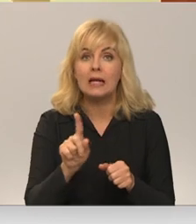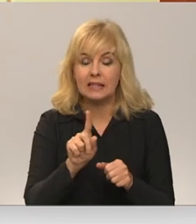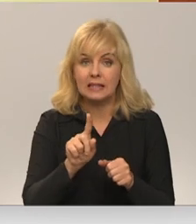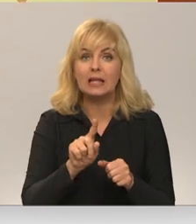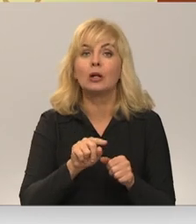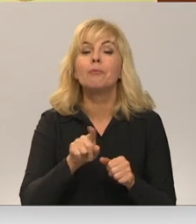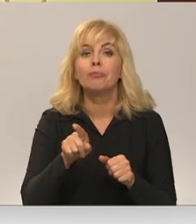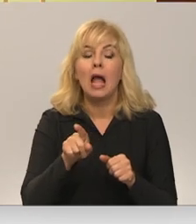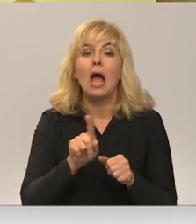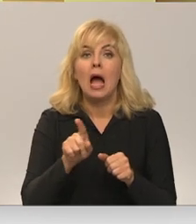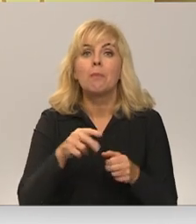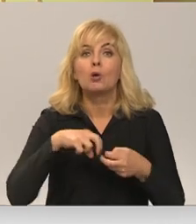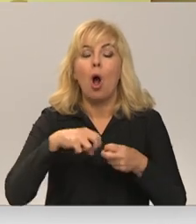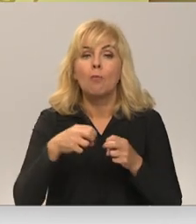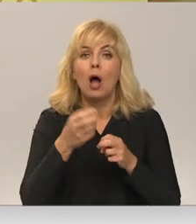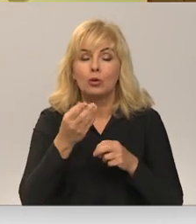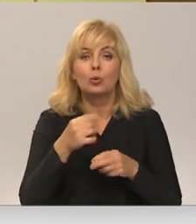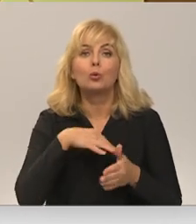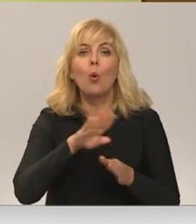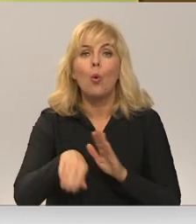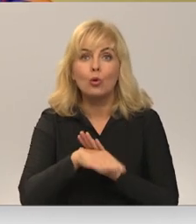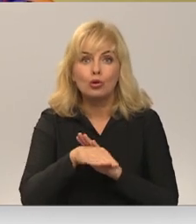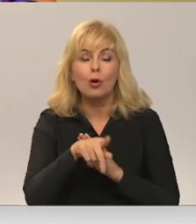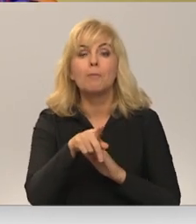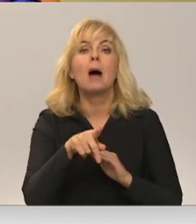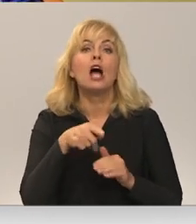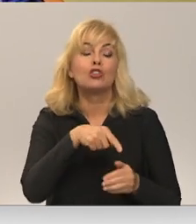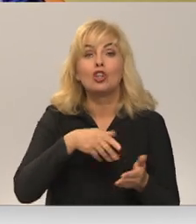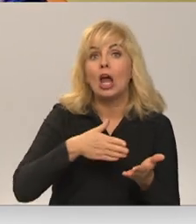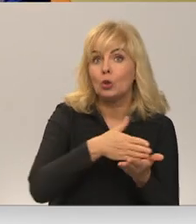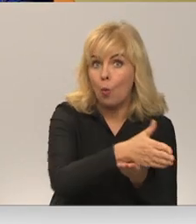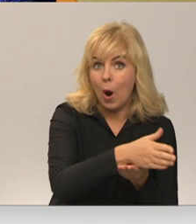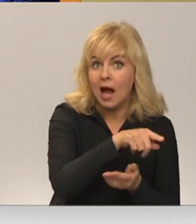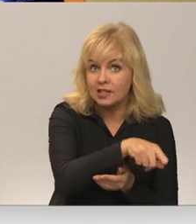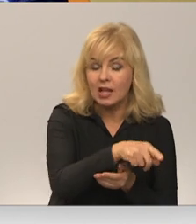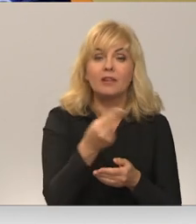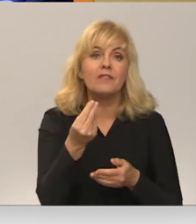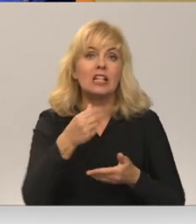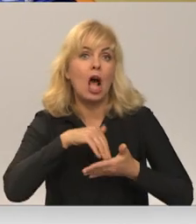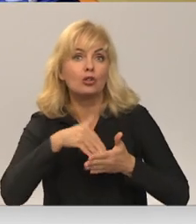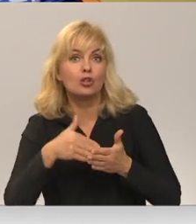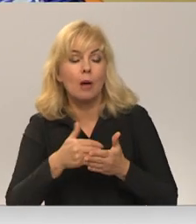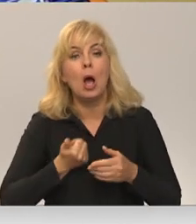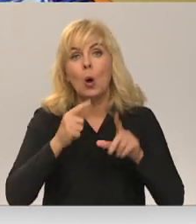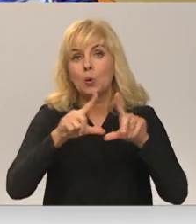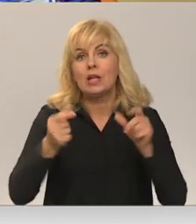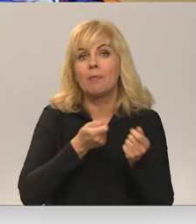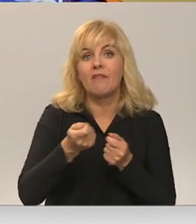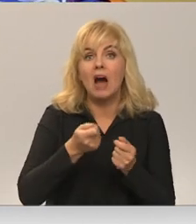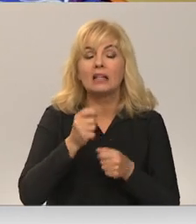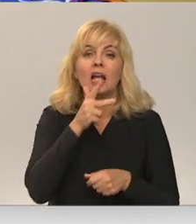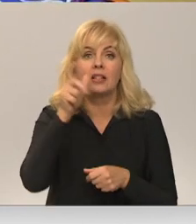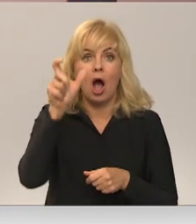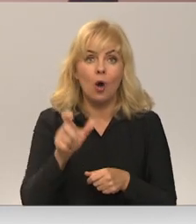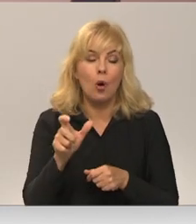Skaistumkopšanas nozara ir viena no tām, kur pandēmijas kara smagi. Par šī brīžu finansiālo situāciju uzņēmumu vadītāji Daugavpilī